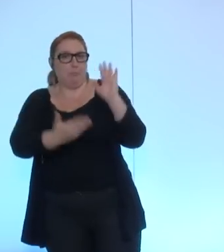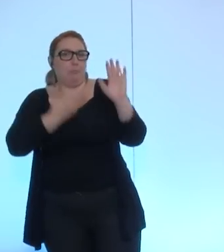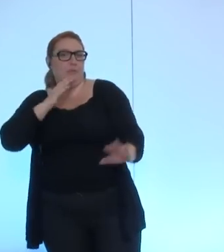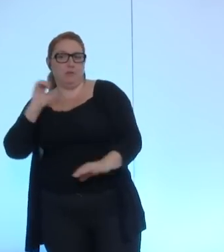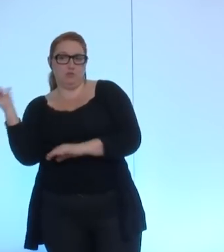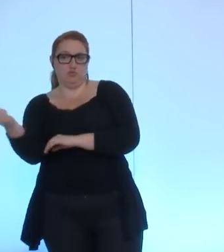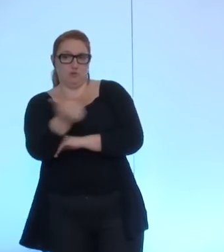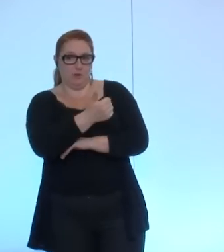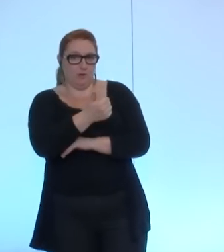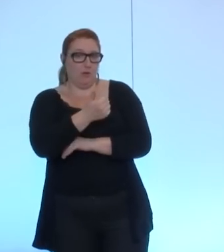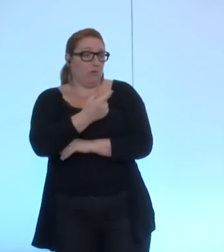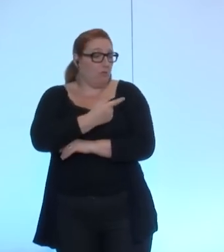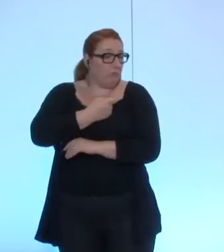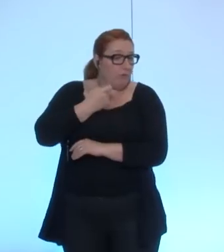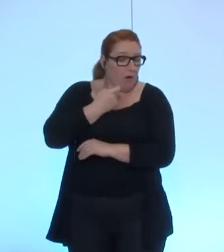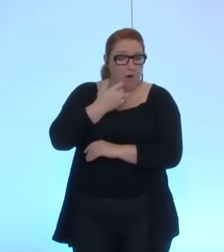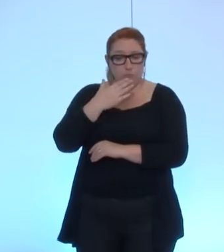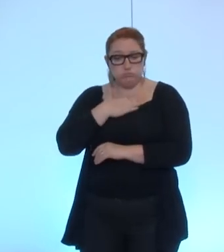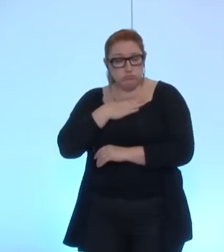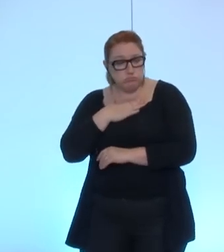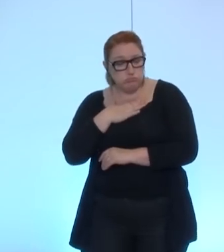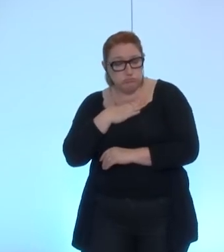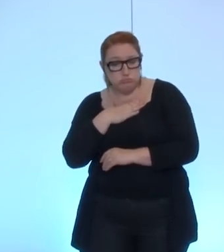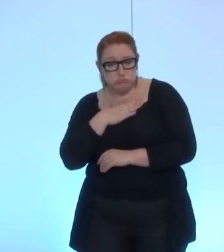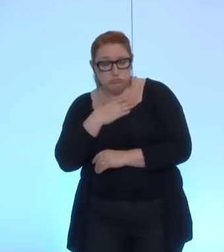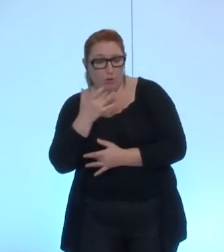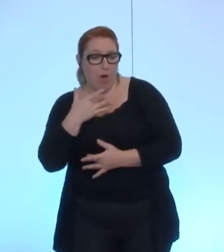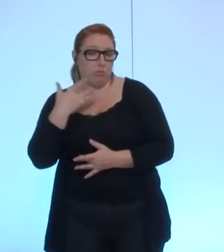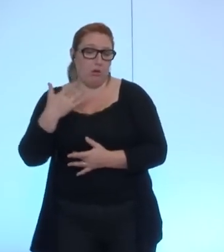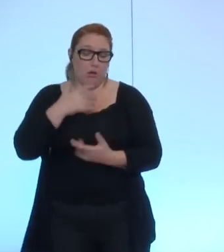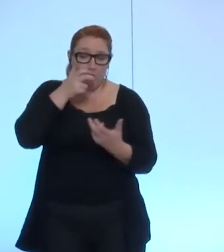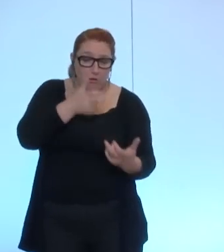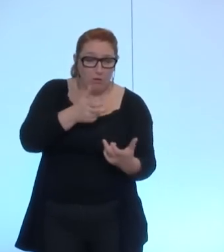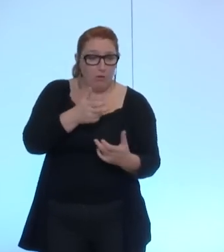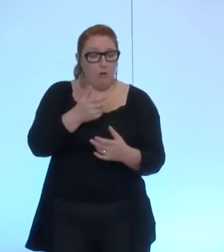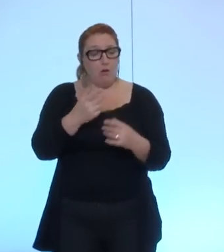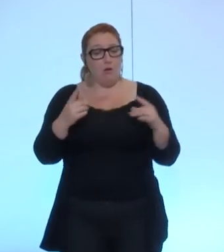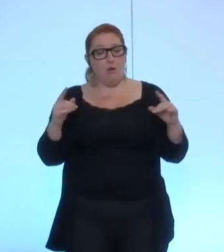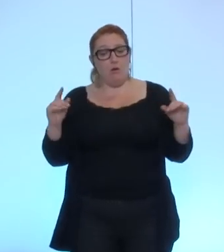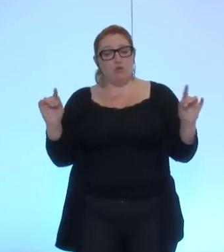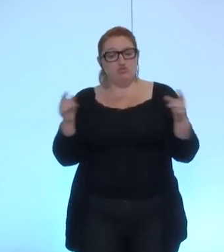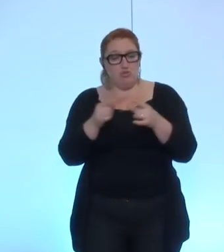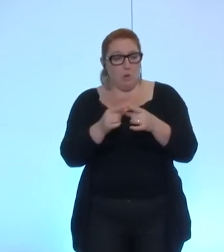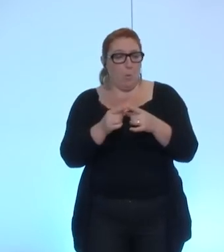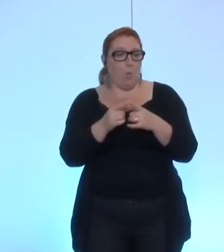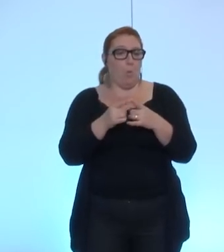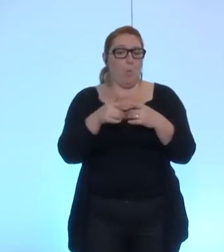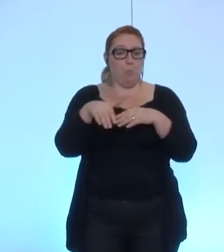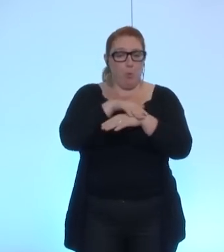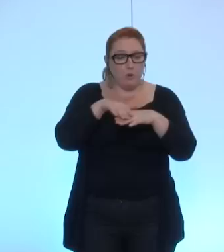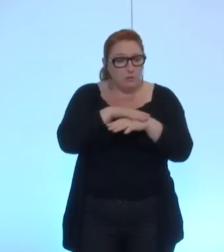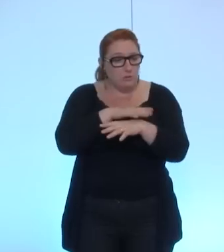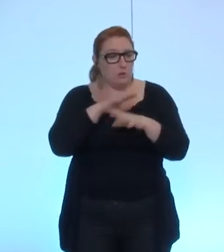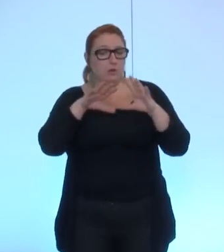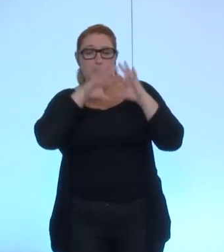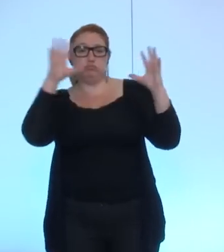le fruit de ses centres d'intérêt de ses connaissances en géopolitique et de son vécu afin que l'ensemble